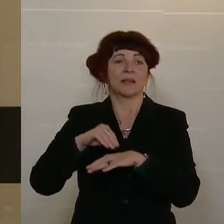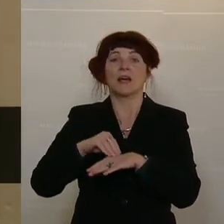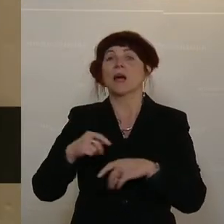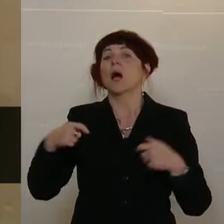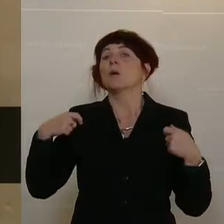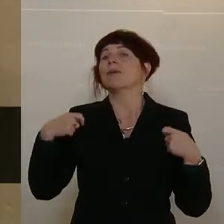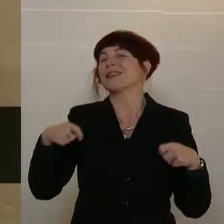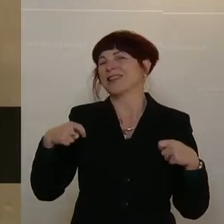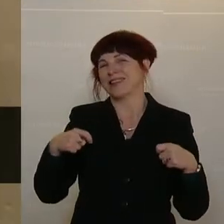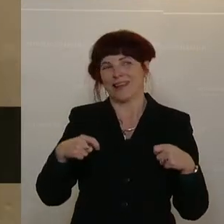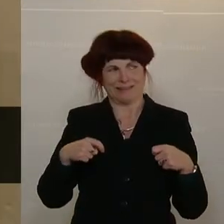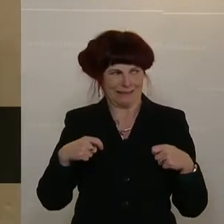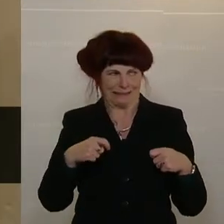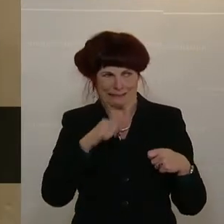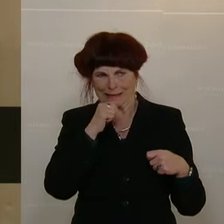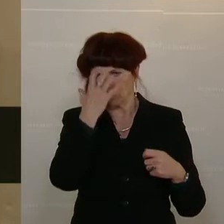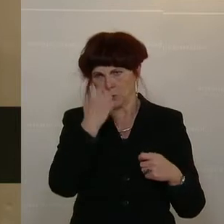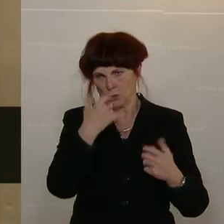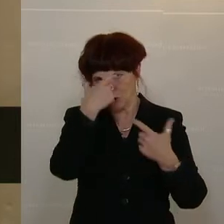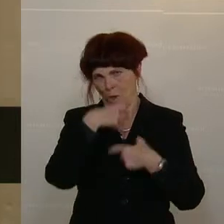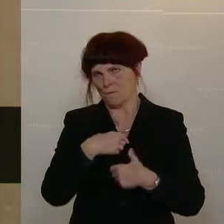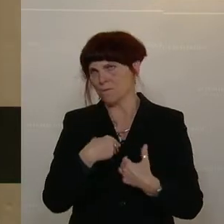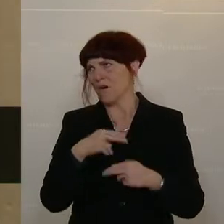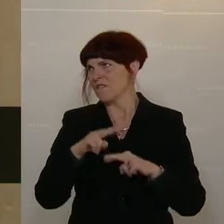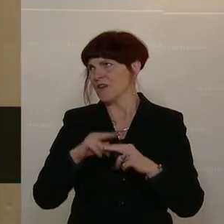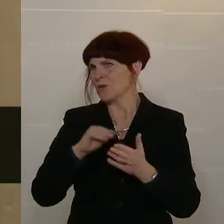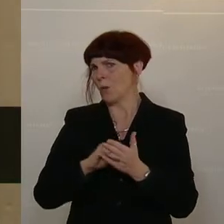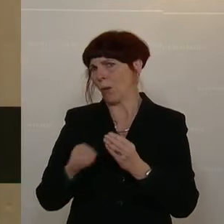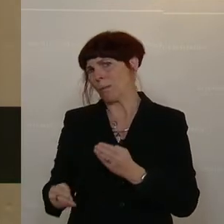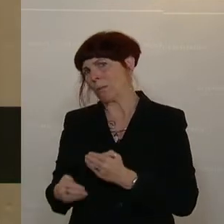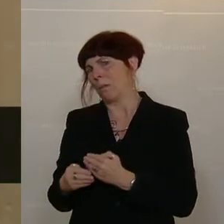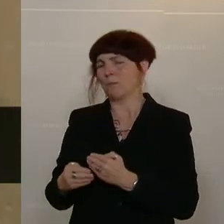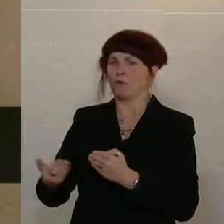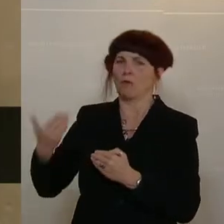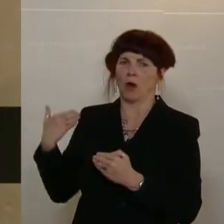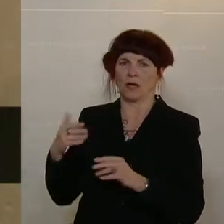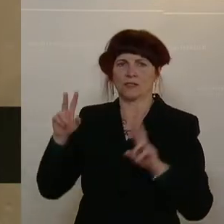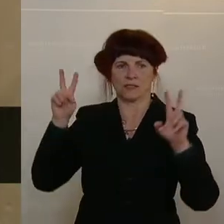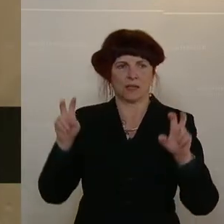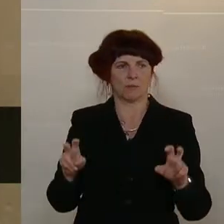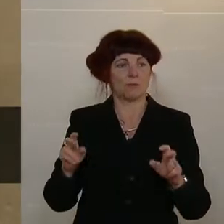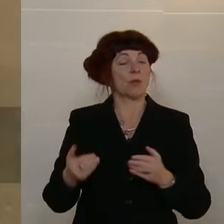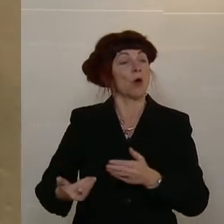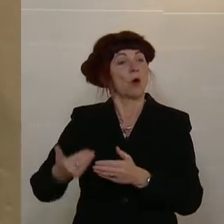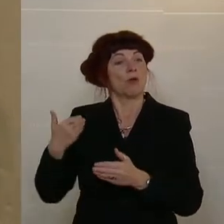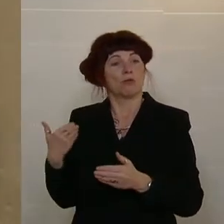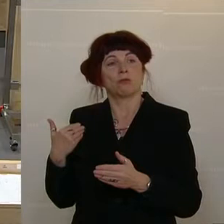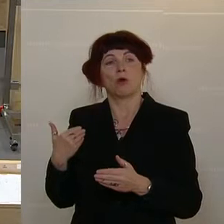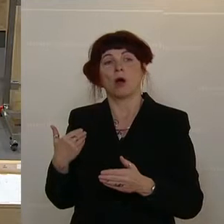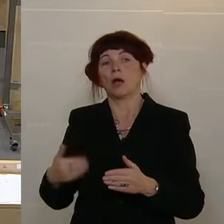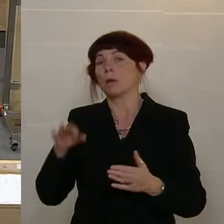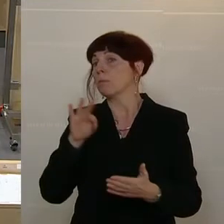Präsident ist mir nicht böse, wenn ich noch ein paar Worte sage, weil es hat eh keiner im vorigen Punkt zur Sache